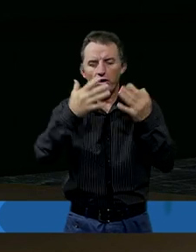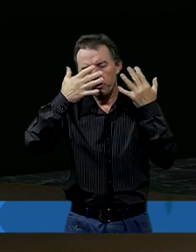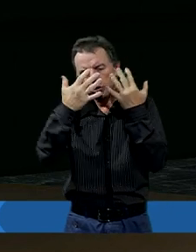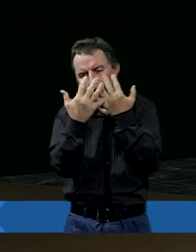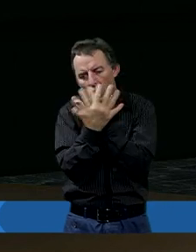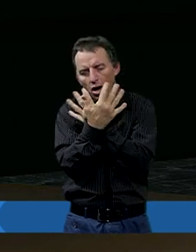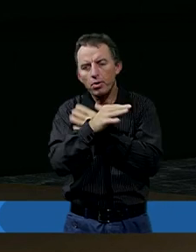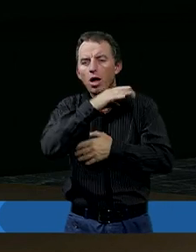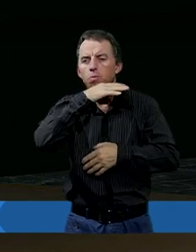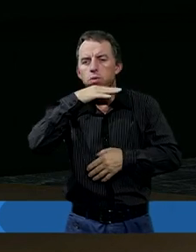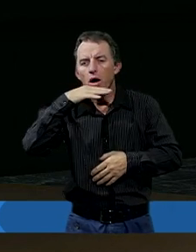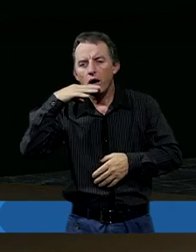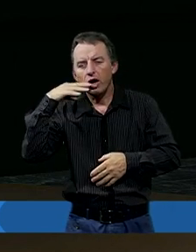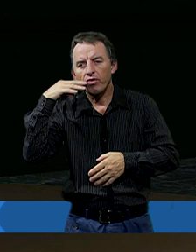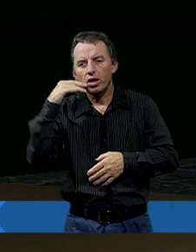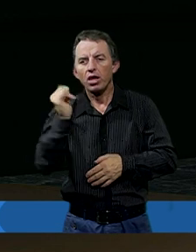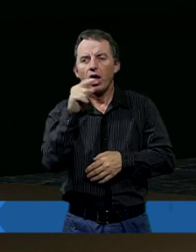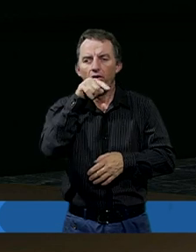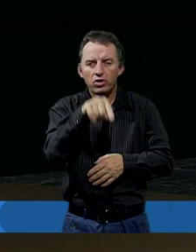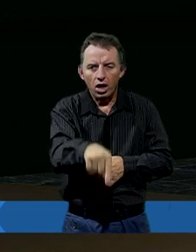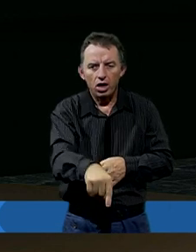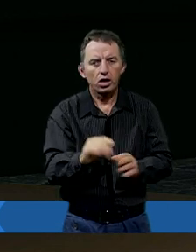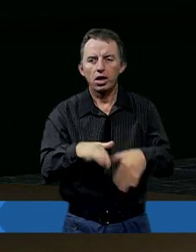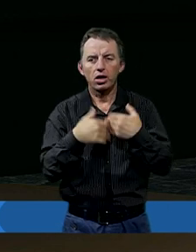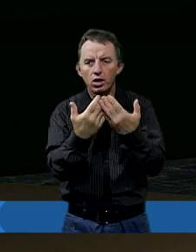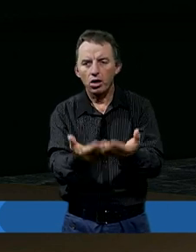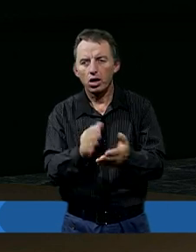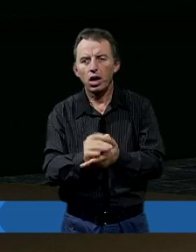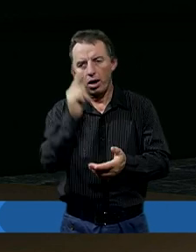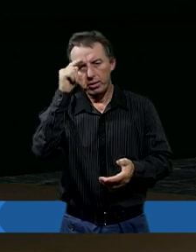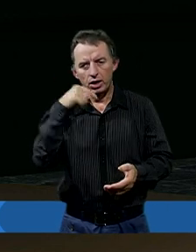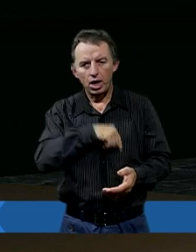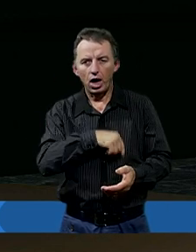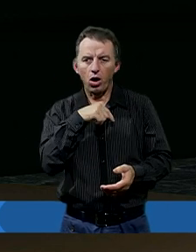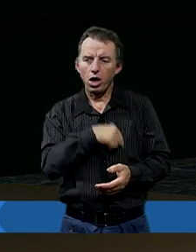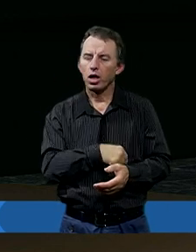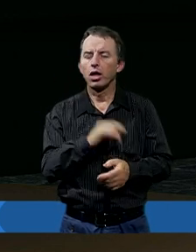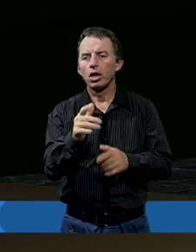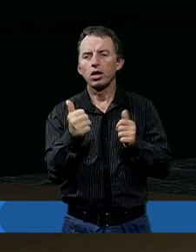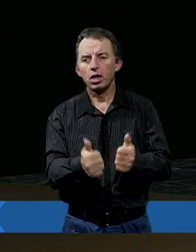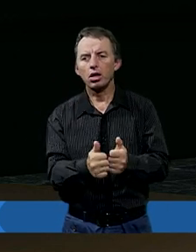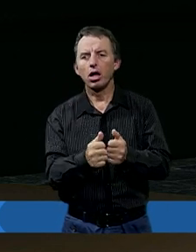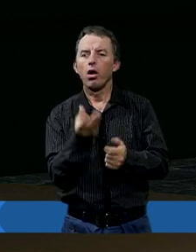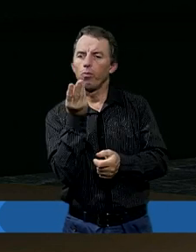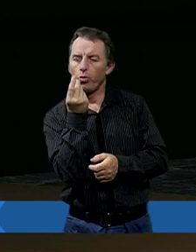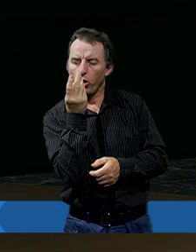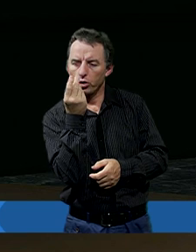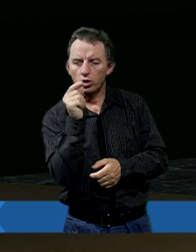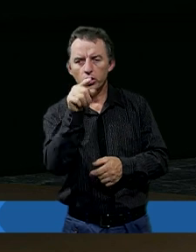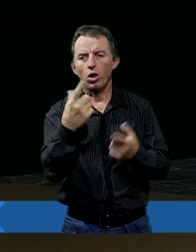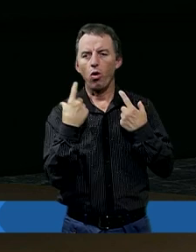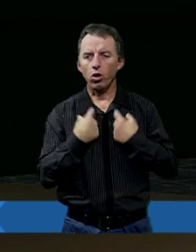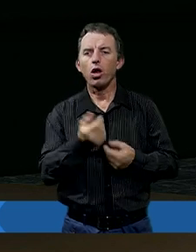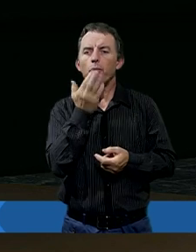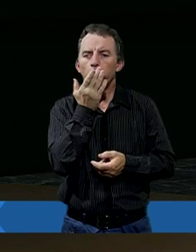barwach. Ja wtedy, nie znając się zupełnie na psychologii, ale podszedłem z taką taktyką, aby pocieszać tę osobę,